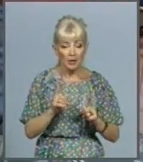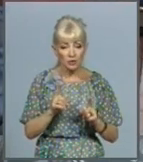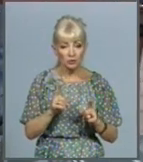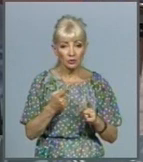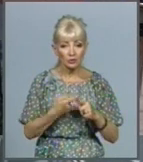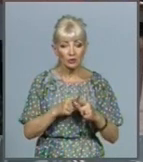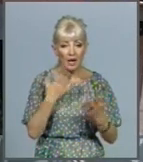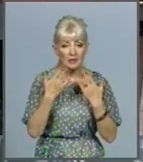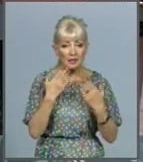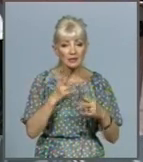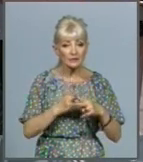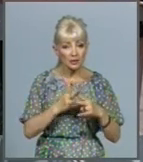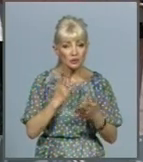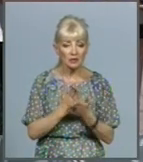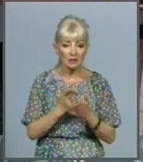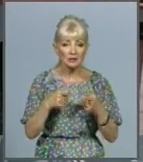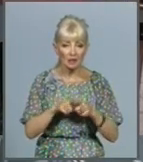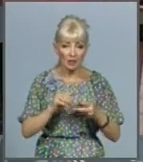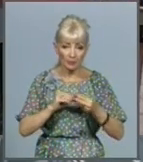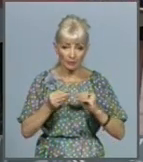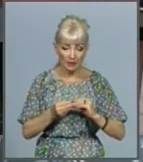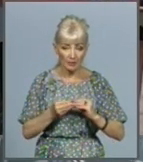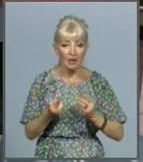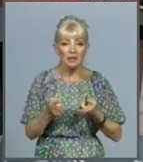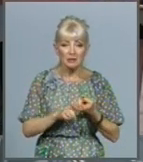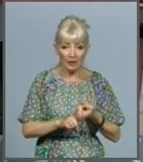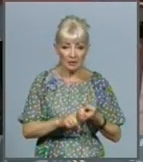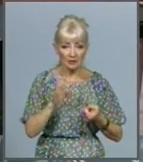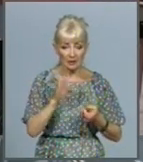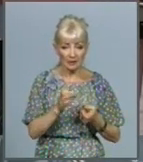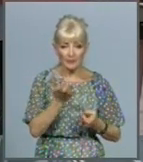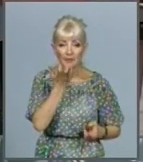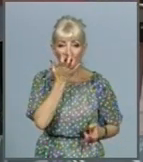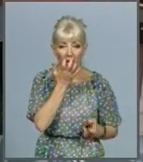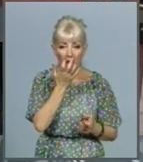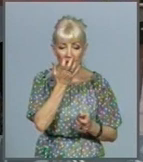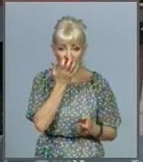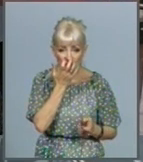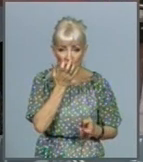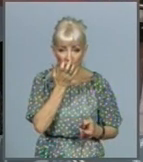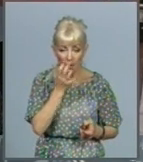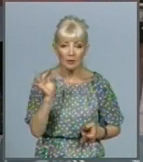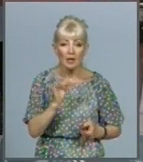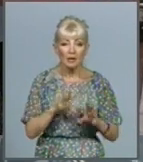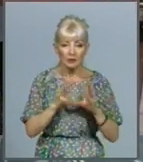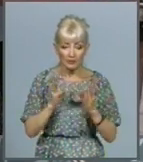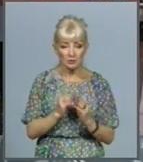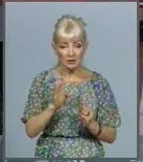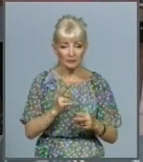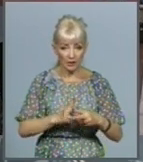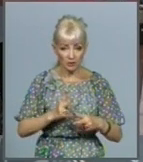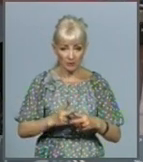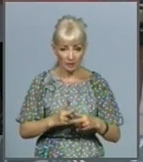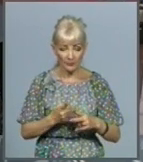проблема, то, що зв'язано з анестезіологами і взагалі з врачами. Тому